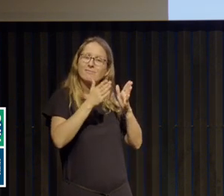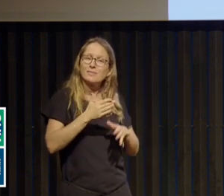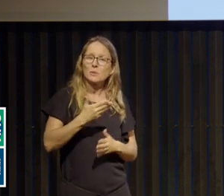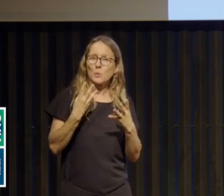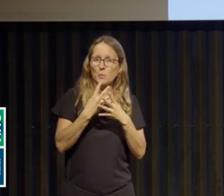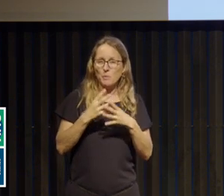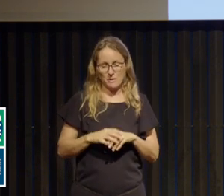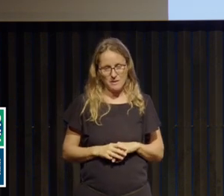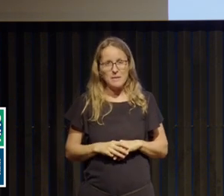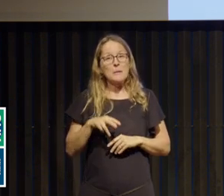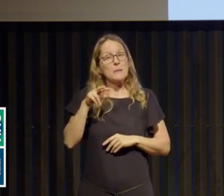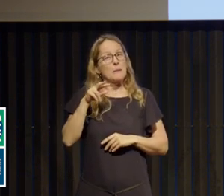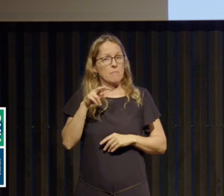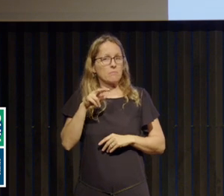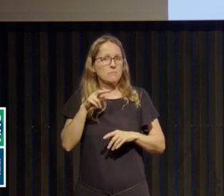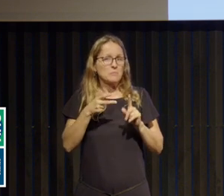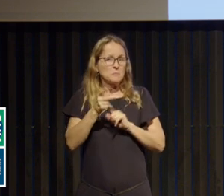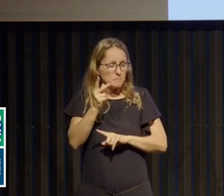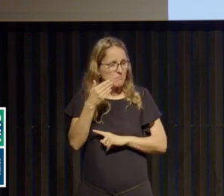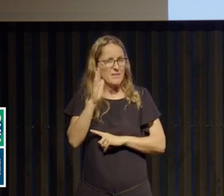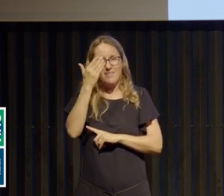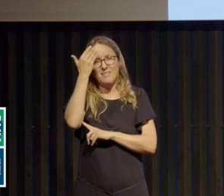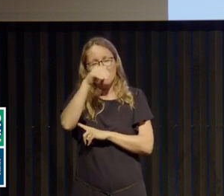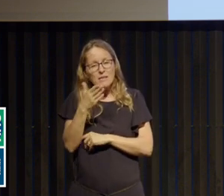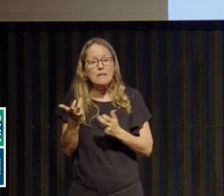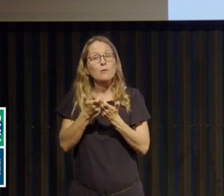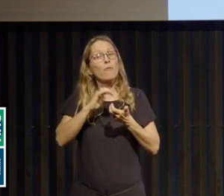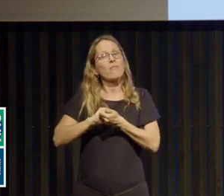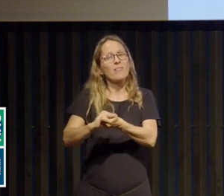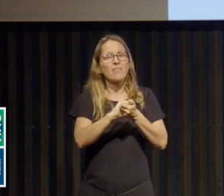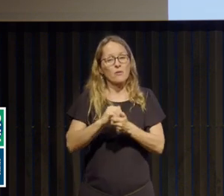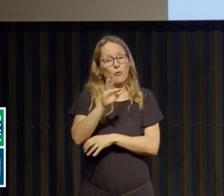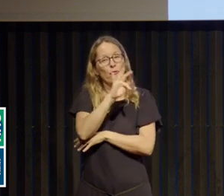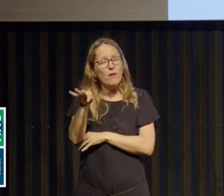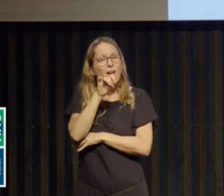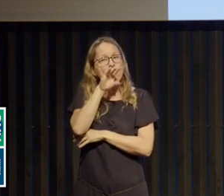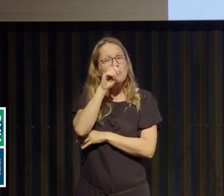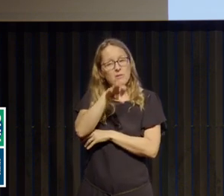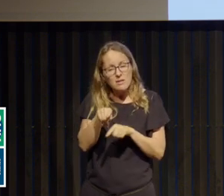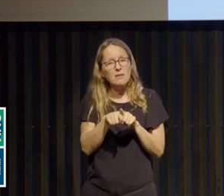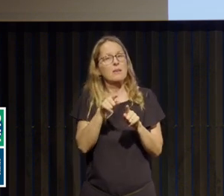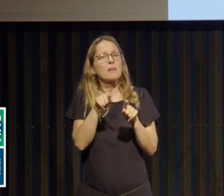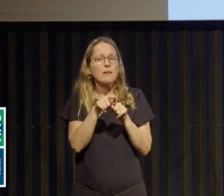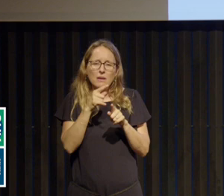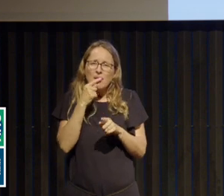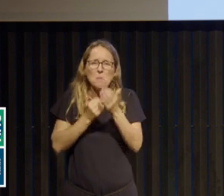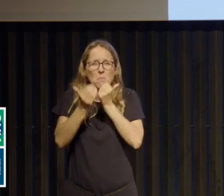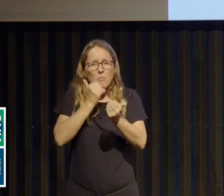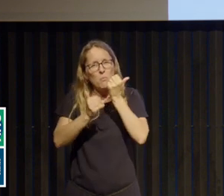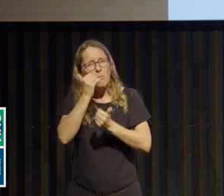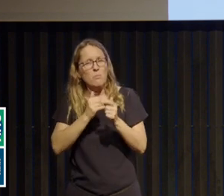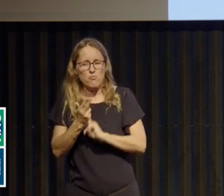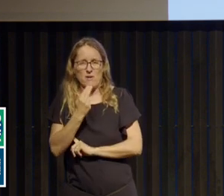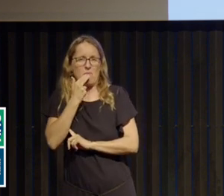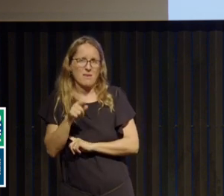qui sont en particulier qui sont très actives comme la Fédération française anorexie-bulimie, la FFAB et qui